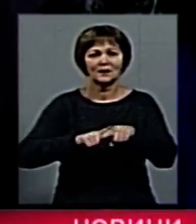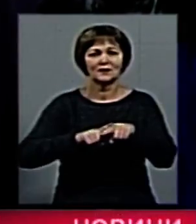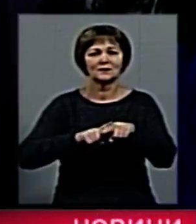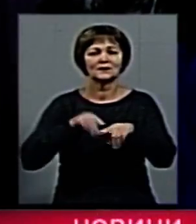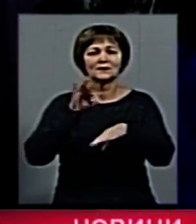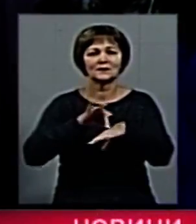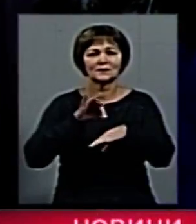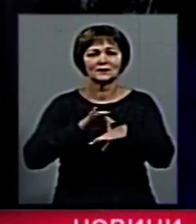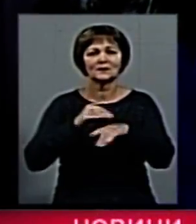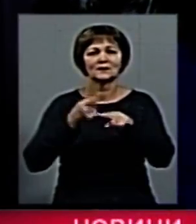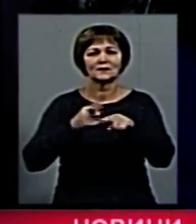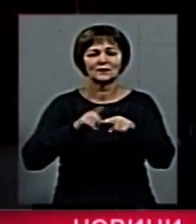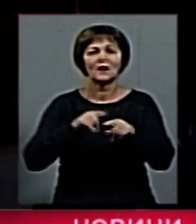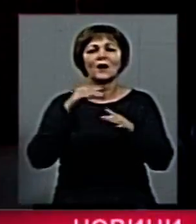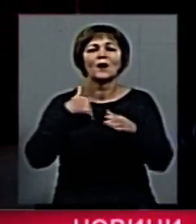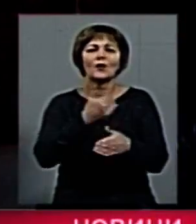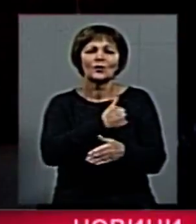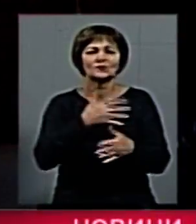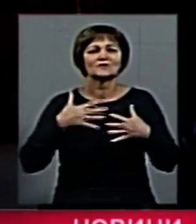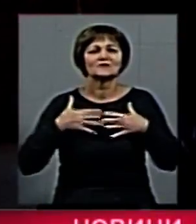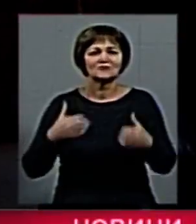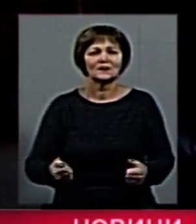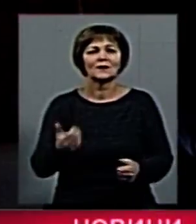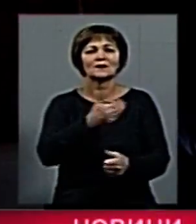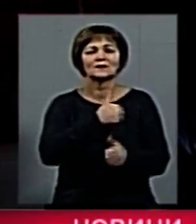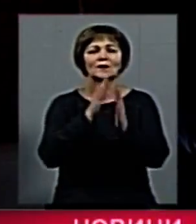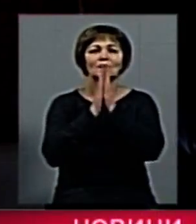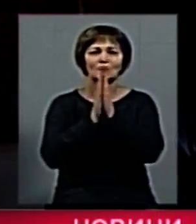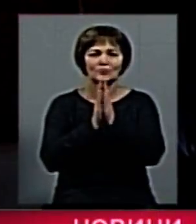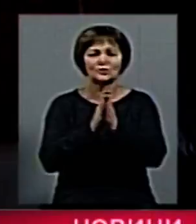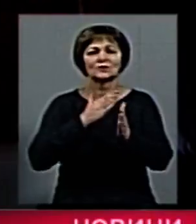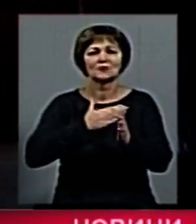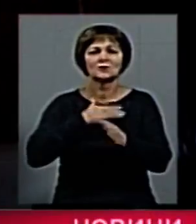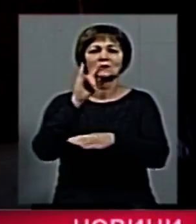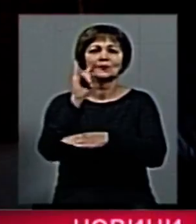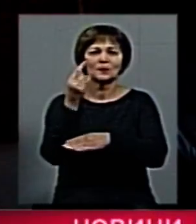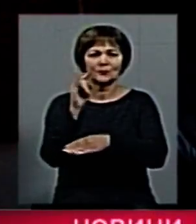А ви здоровість? Хотіла б попросити допомогти нашому дитинку,